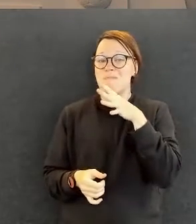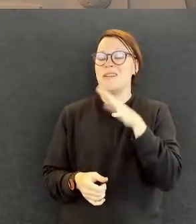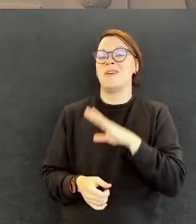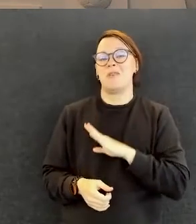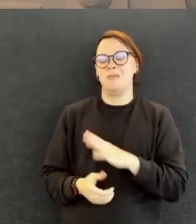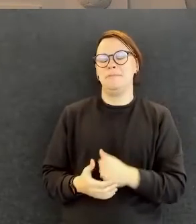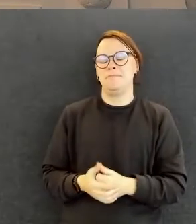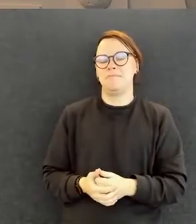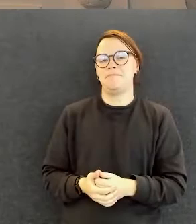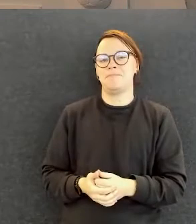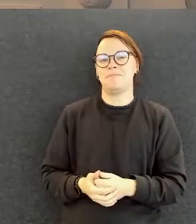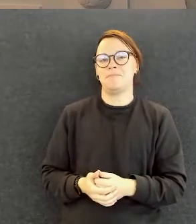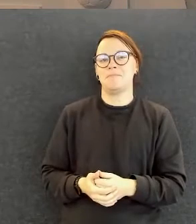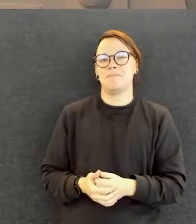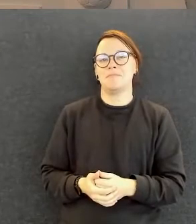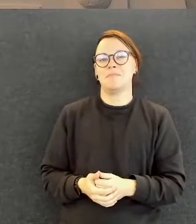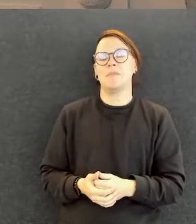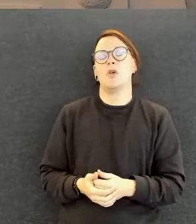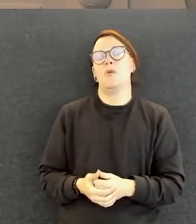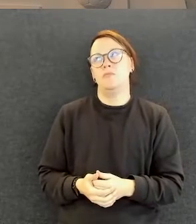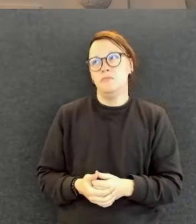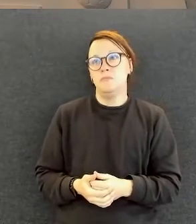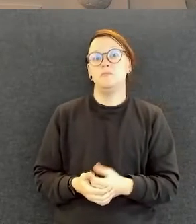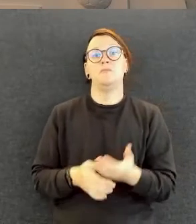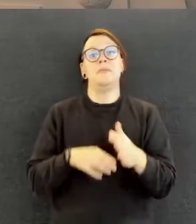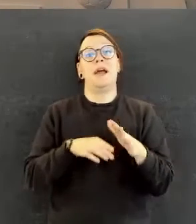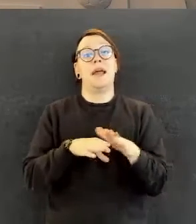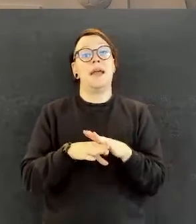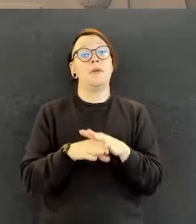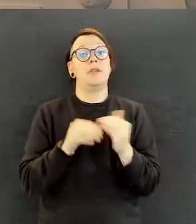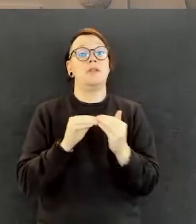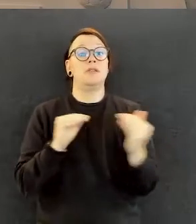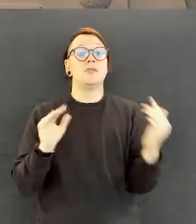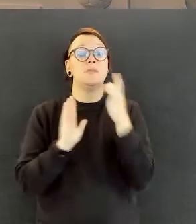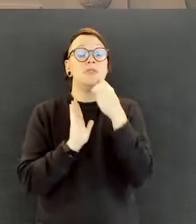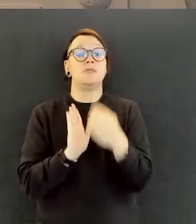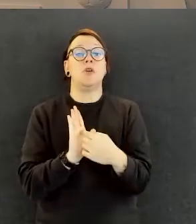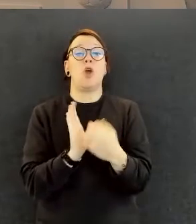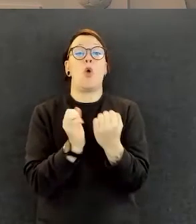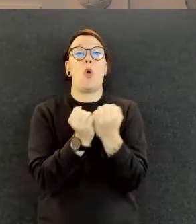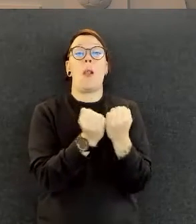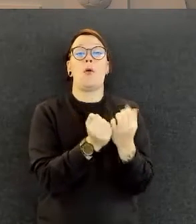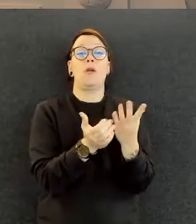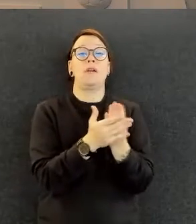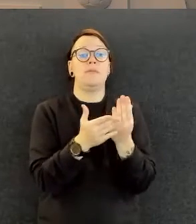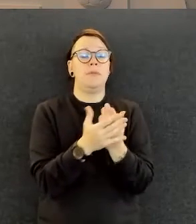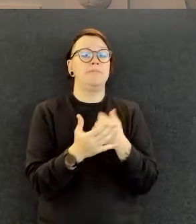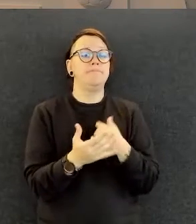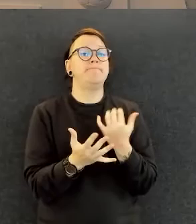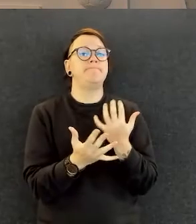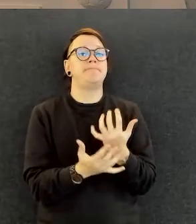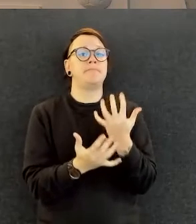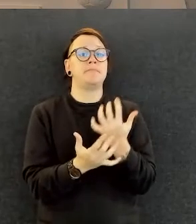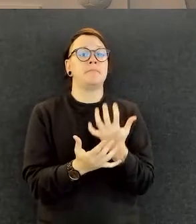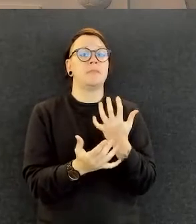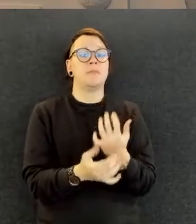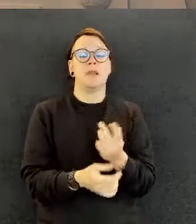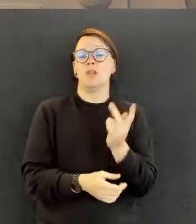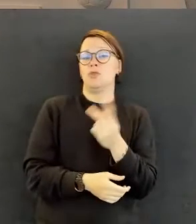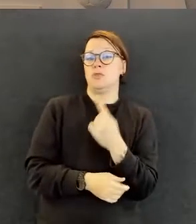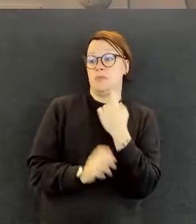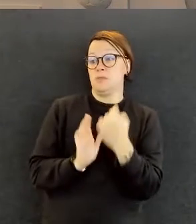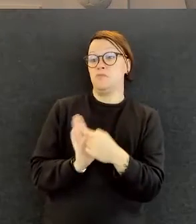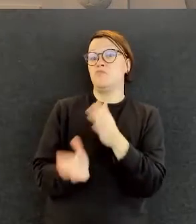Mutta yksi sellainen käytännön asia, kun puhun vaikka kollegoiden kanssa, siinä välillä kyselee siitä, että maksetaanko me oikeasti